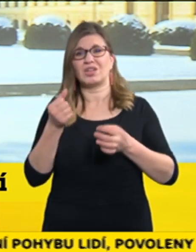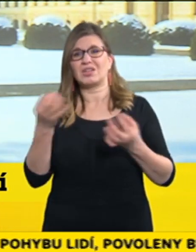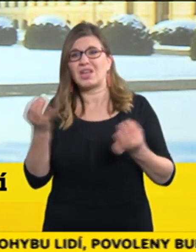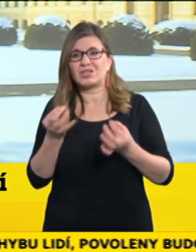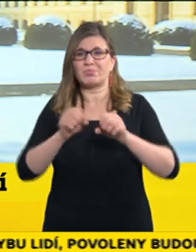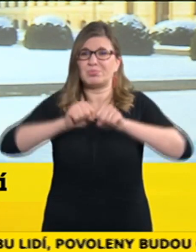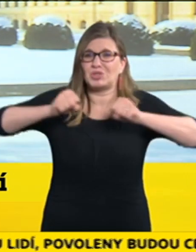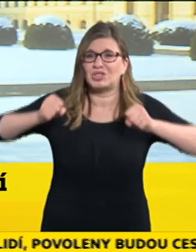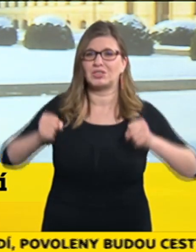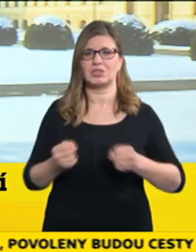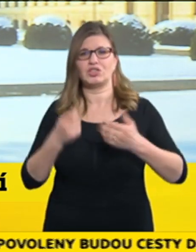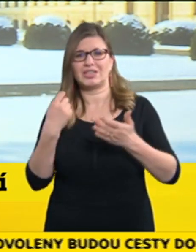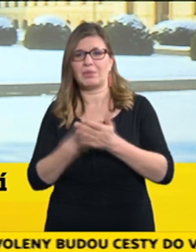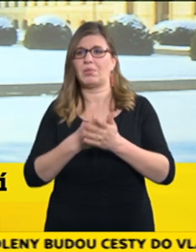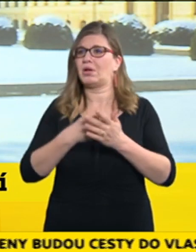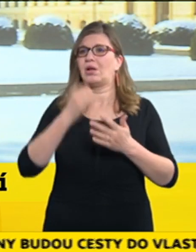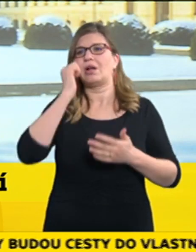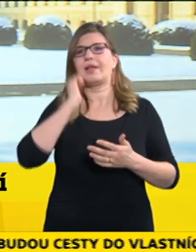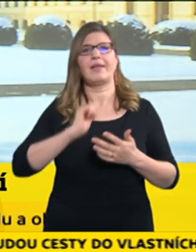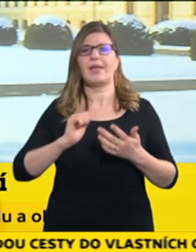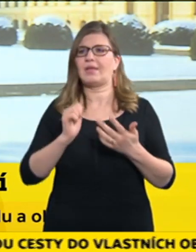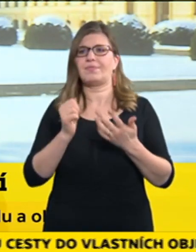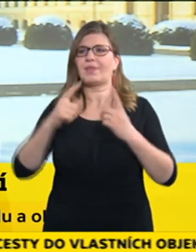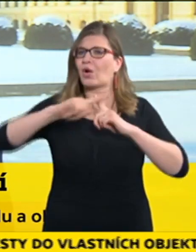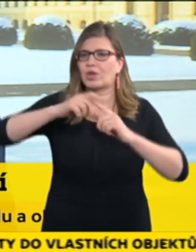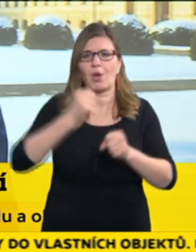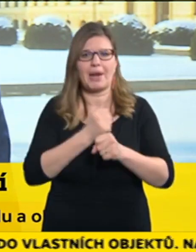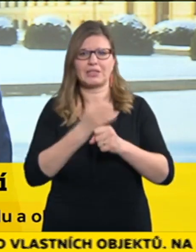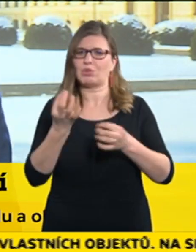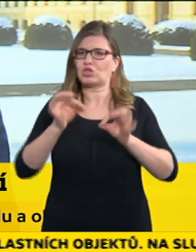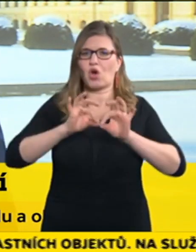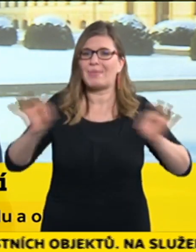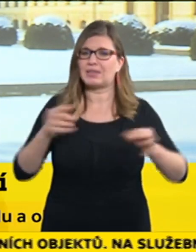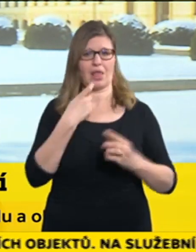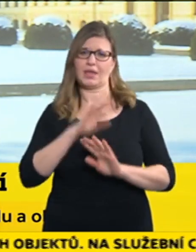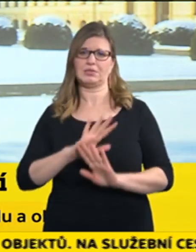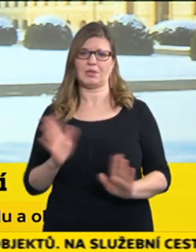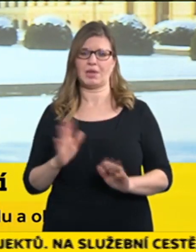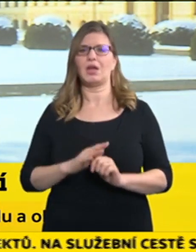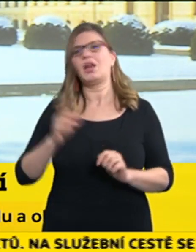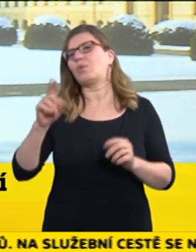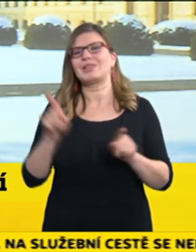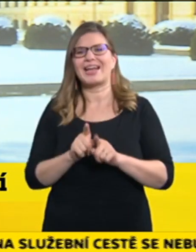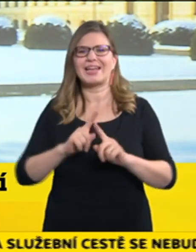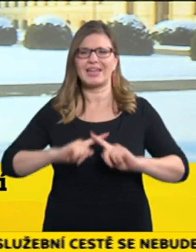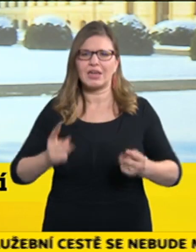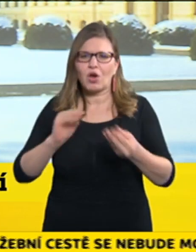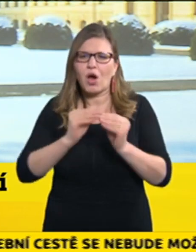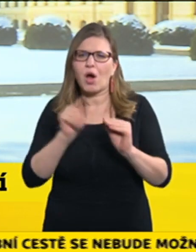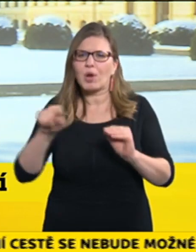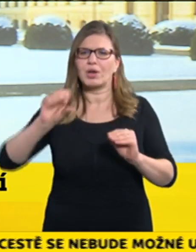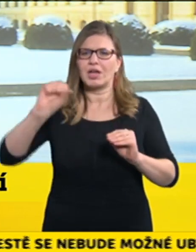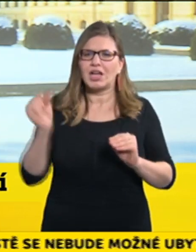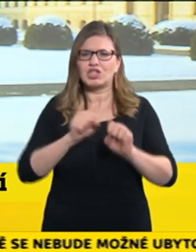charakteru takového, že bychom ho omezovali. Stejně tak, nechceme už dělat další restrikce v oblasti malou obchodu. Jsou dostatečně